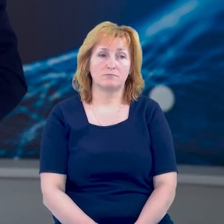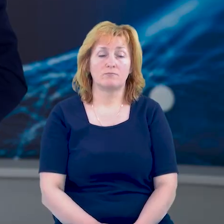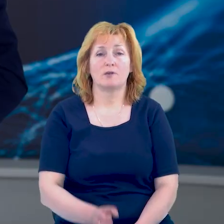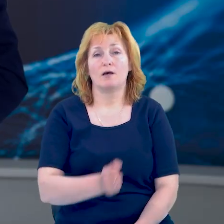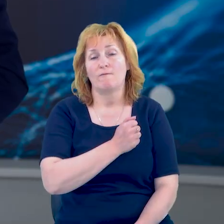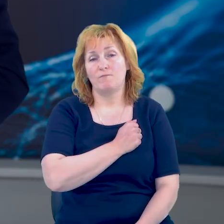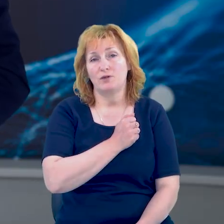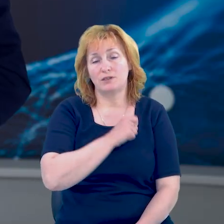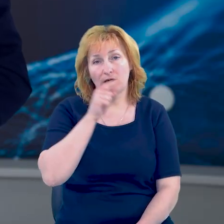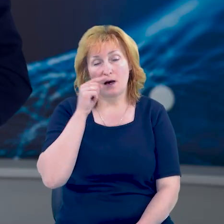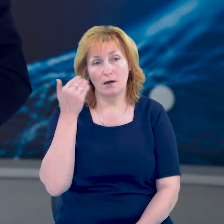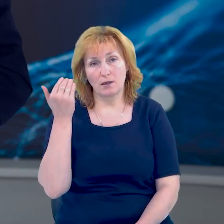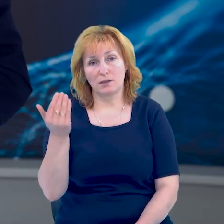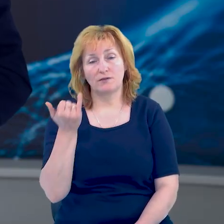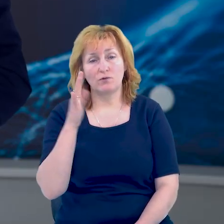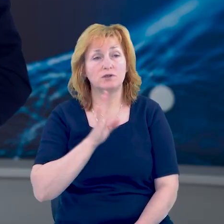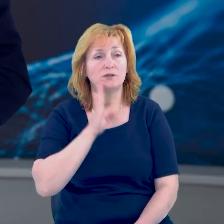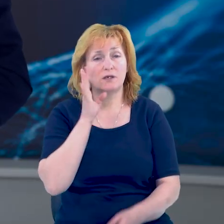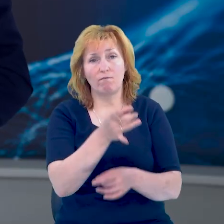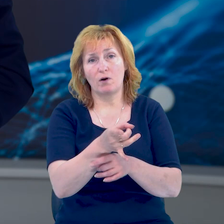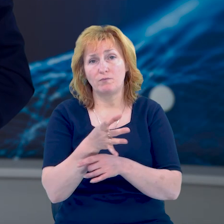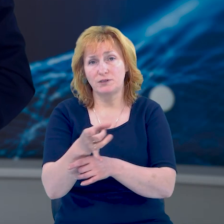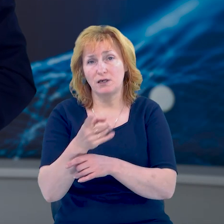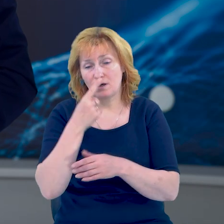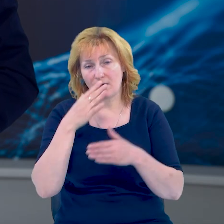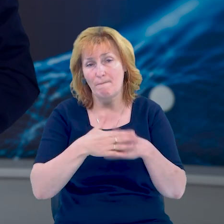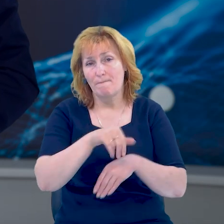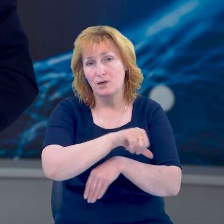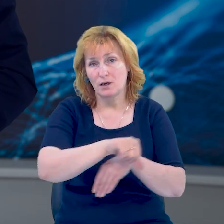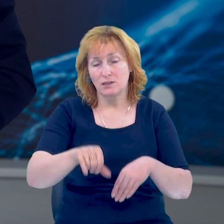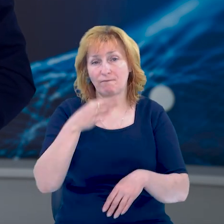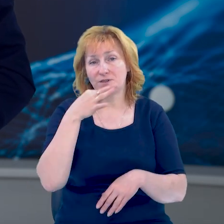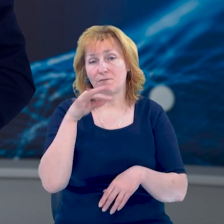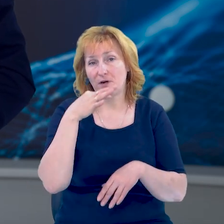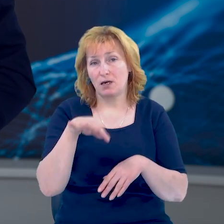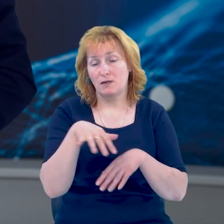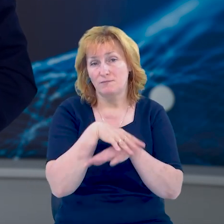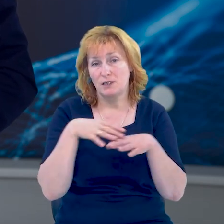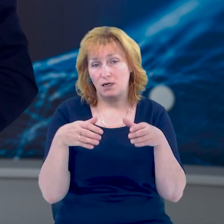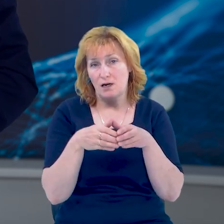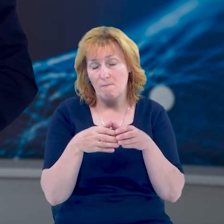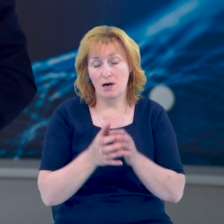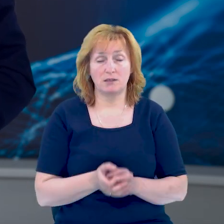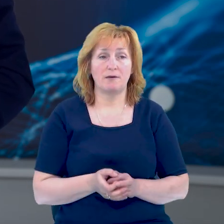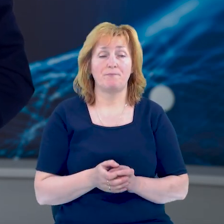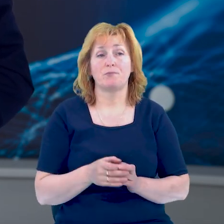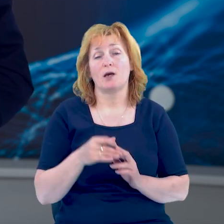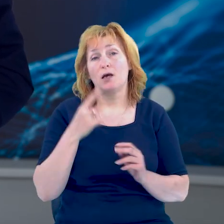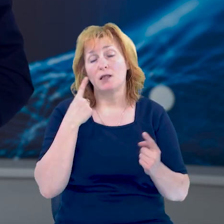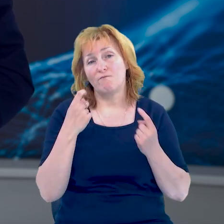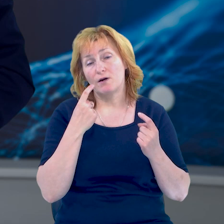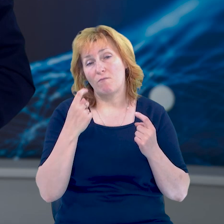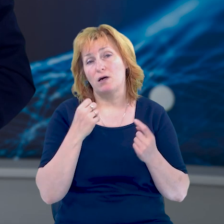Війська РФ сьогодні зранку обстріляли прикордонне село Гелаганівка, що в Семенівській громаді на Чернігівщині. Цю